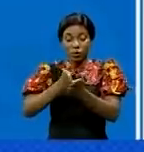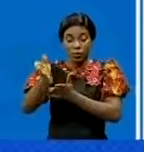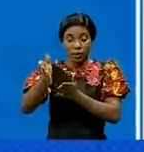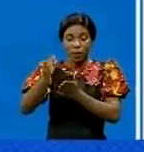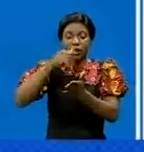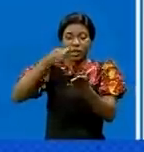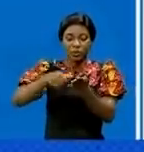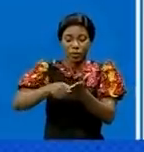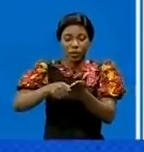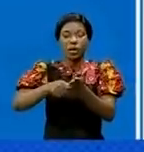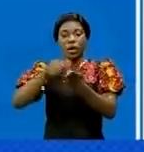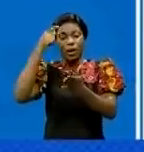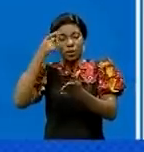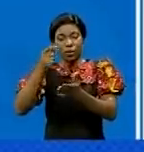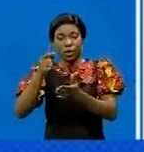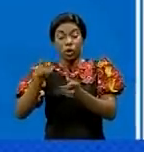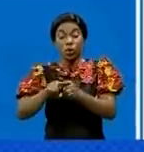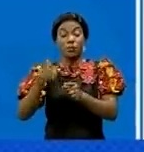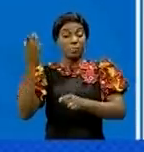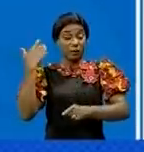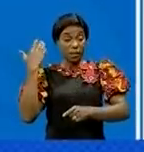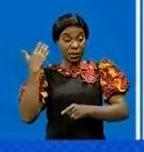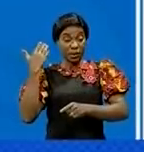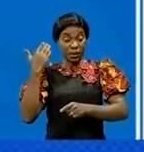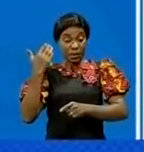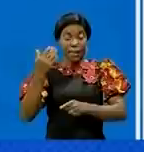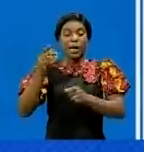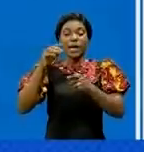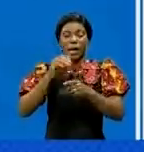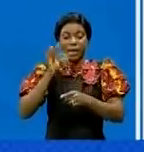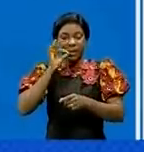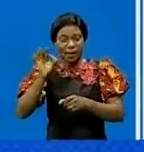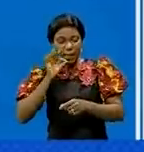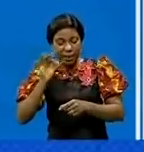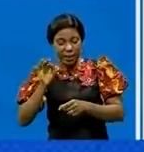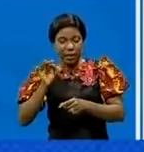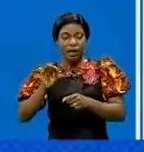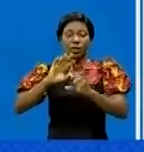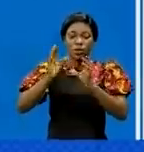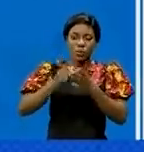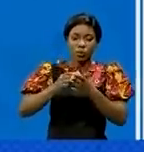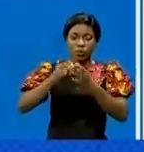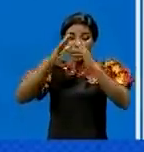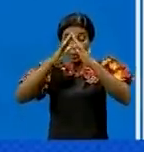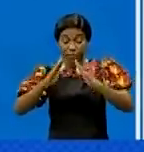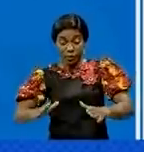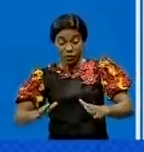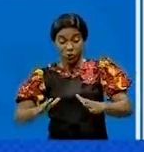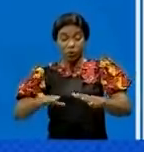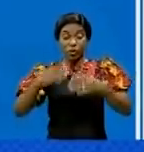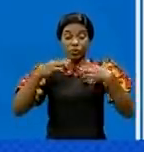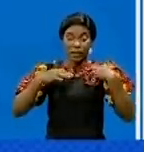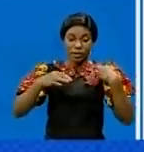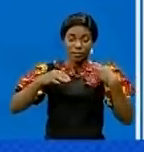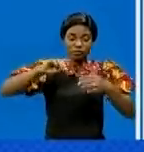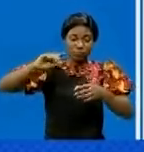s'agit notamment des produits tels que l'eau aromatisée, le tabac roulé, les maisons préfabriquées, les vêtements